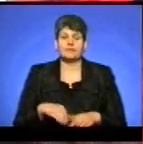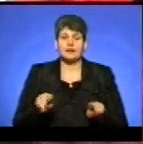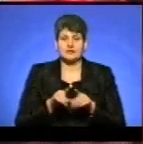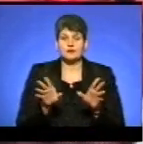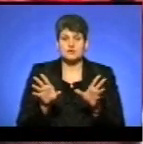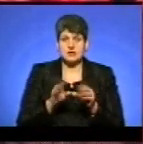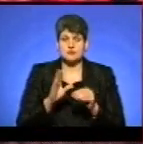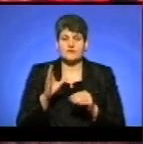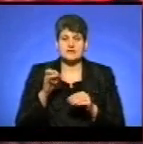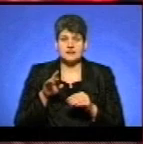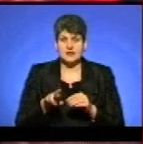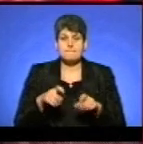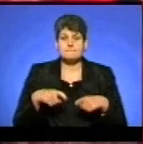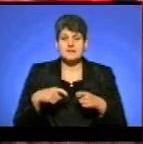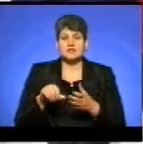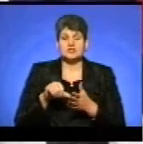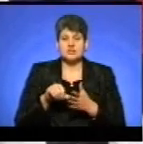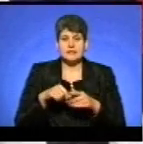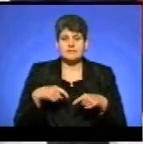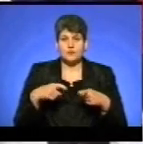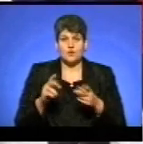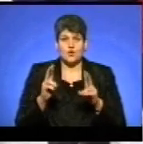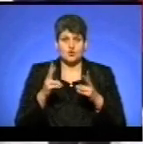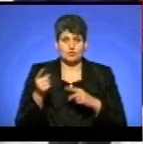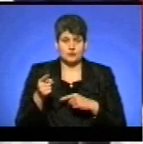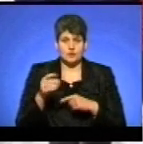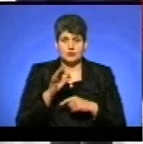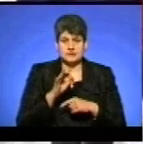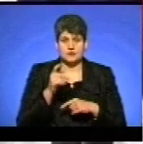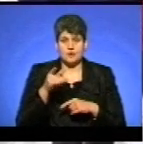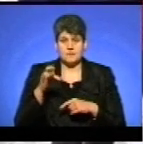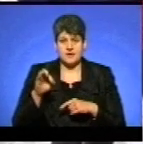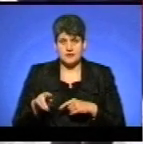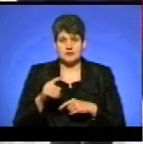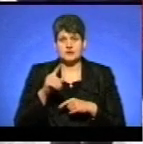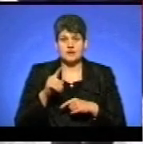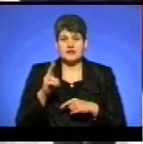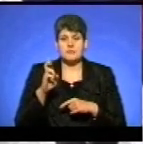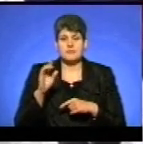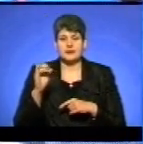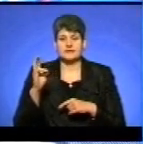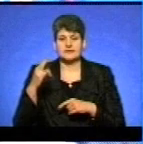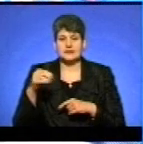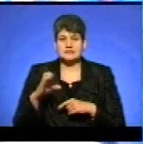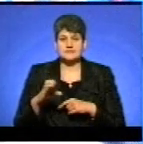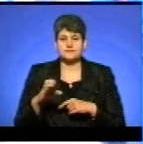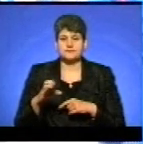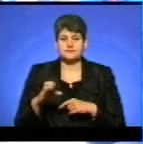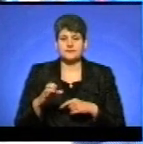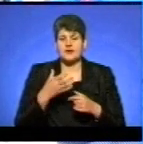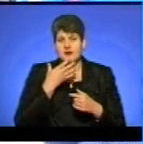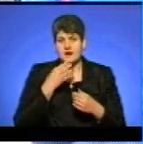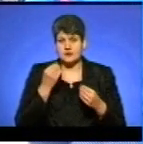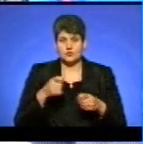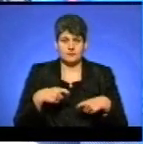разом із Василем Шовчуком бігли члени бігового клубу Тернопіль Олександр Гром'як та Зоряна Биндас. Гарно біглося ним